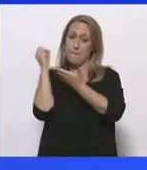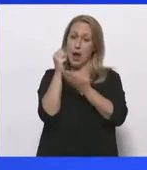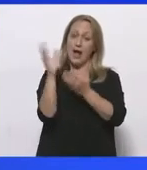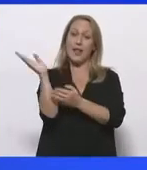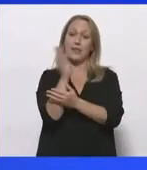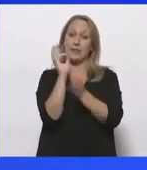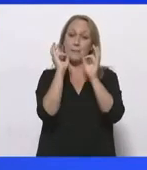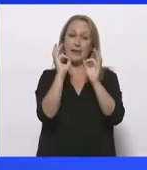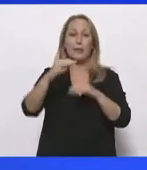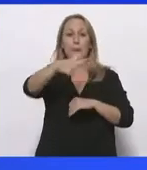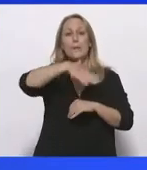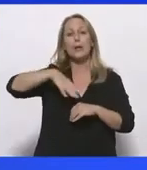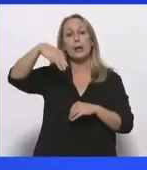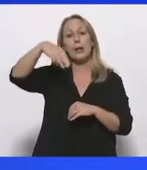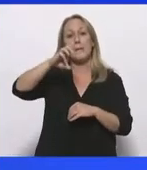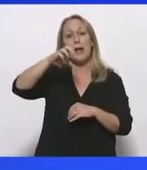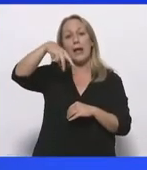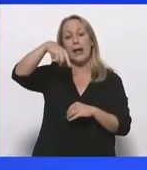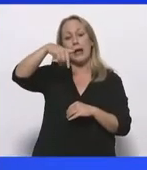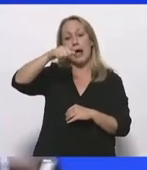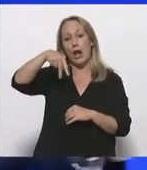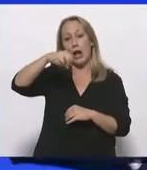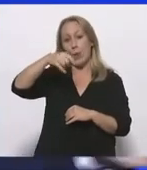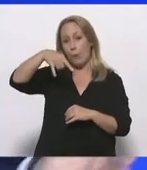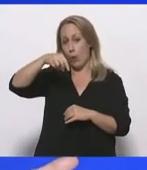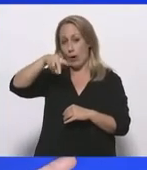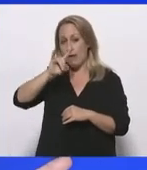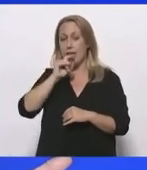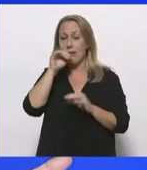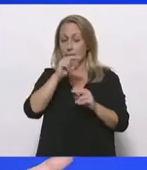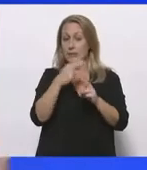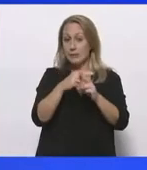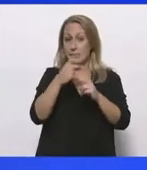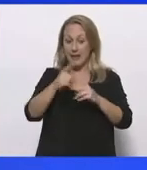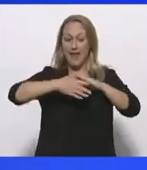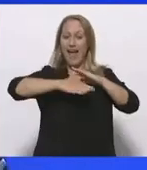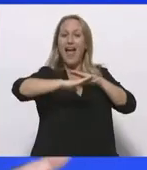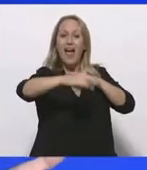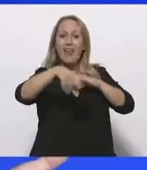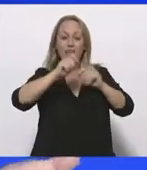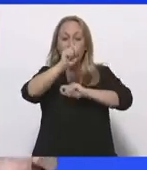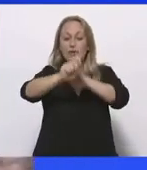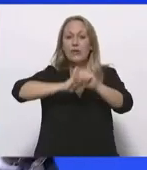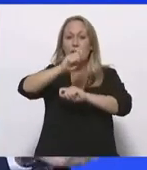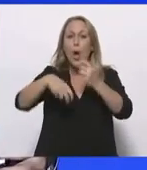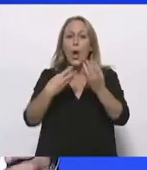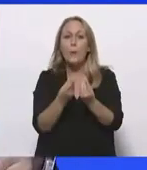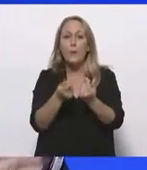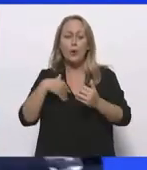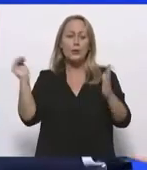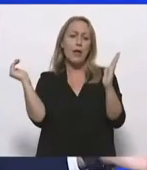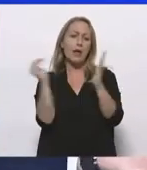Μεγαλόπολη είναι πάρα πολύ σημαντική. Ήδη πρέπει να σας πω ότι στην αποκατάσταση των εδαφών θα δουλέψουν χιλιάδες άνθρωποι, οι οποίοι μέχρι και